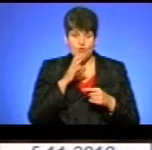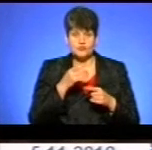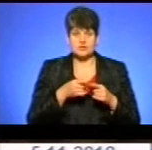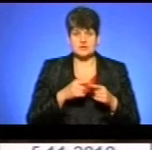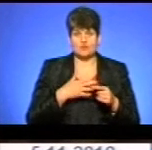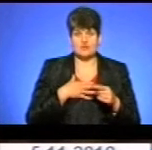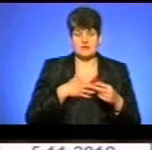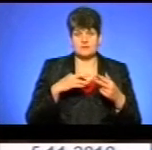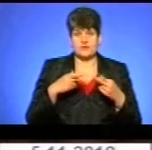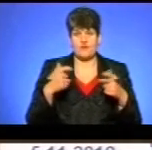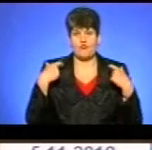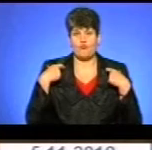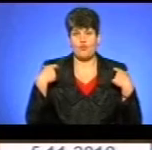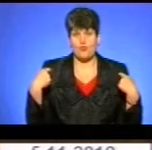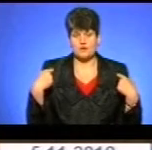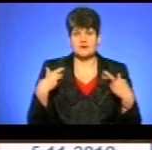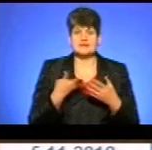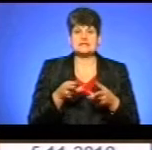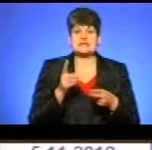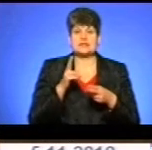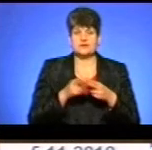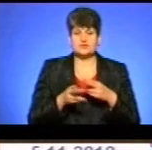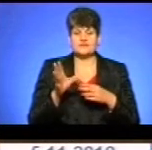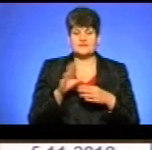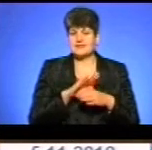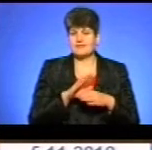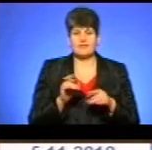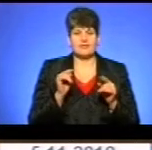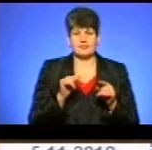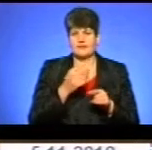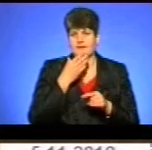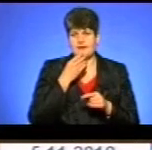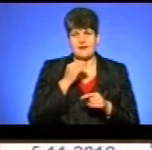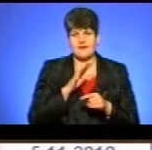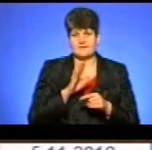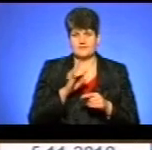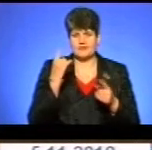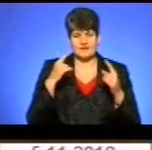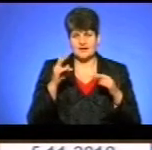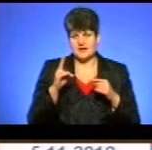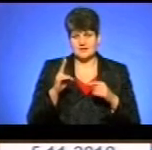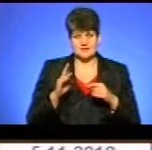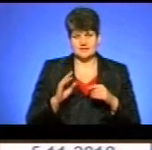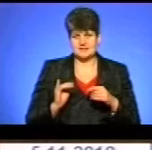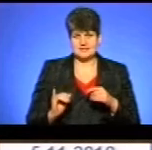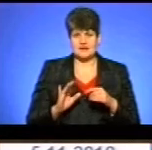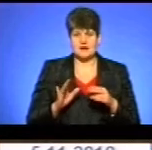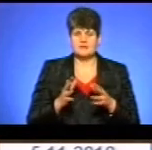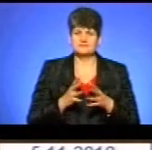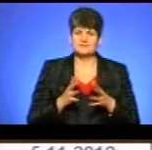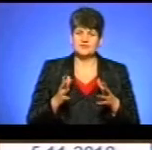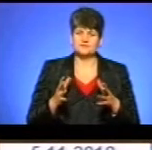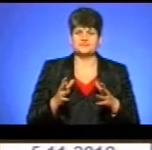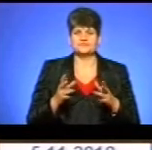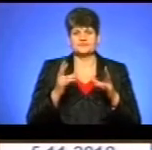перевертень в погонах. І завершується все, звісно, не так гарно, як в казці, яка нам вже відома, а більш,